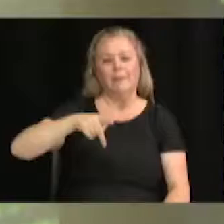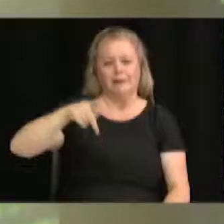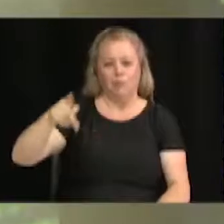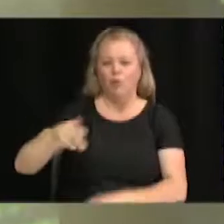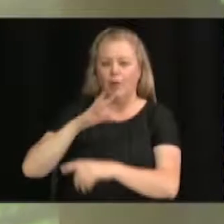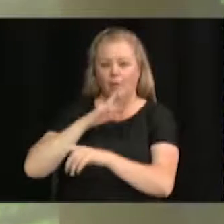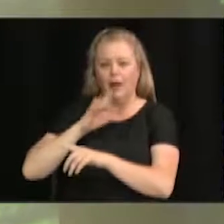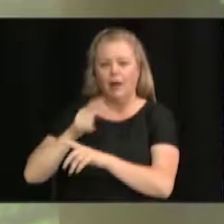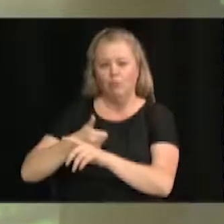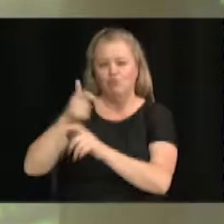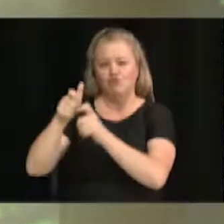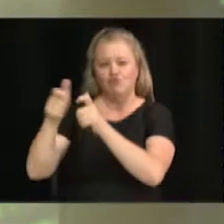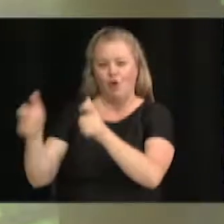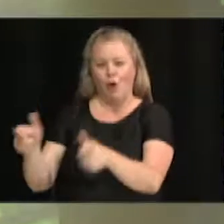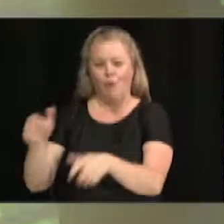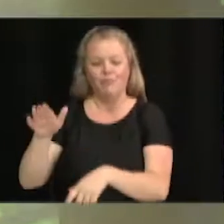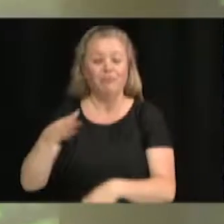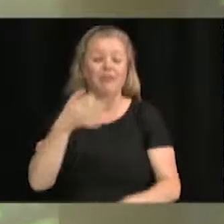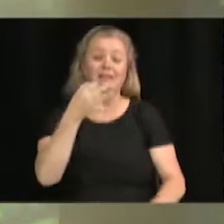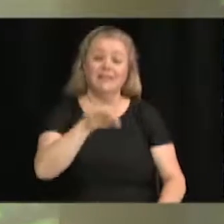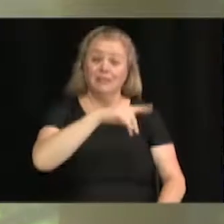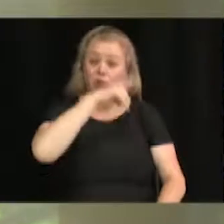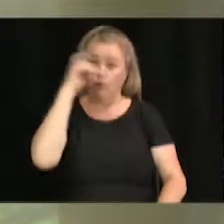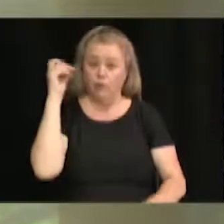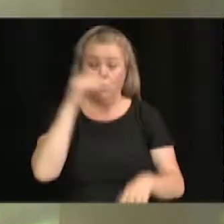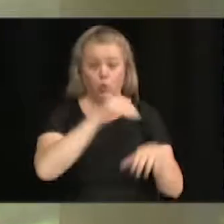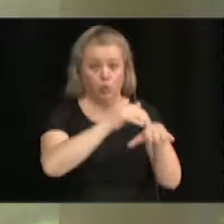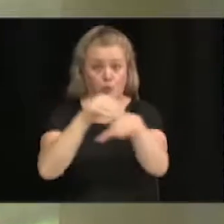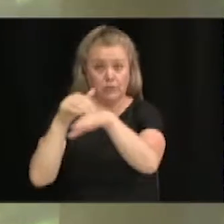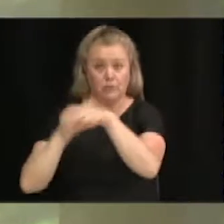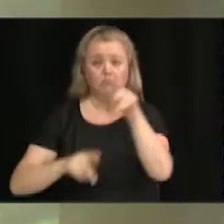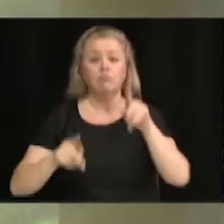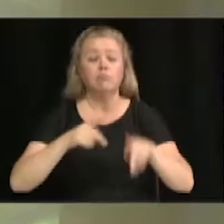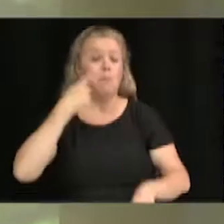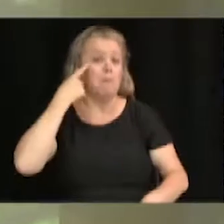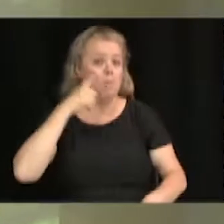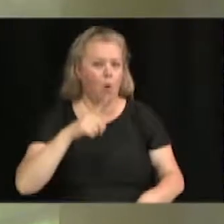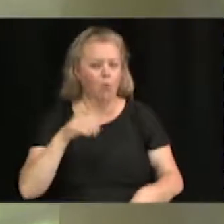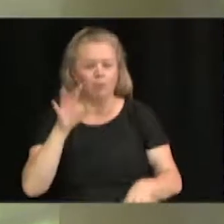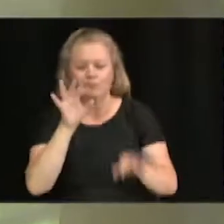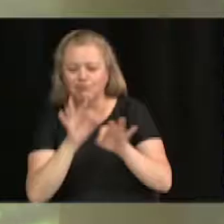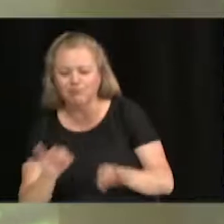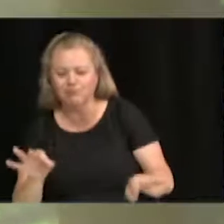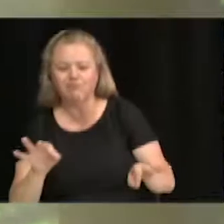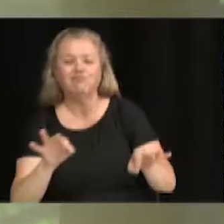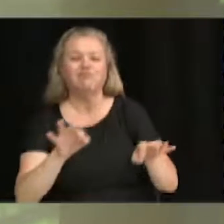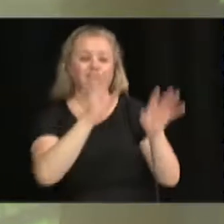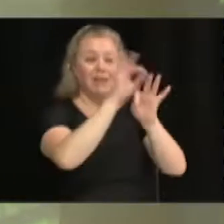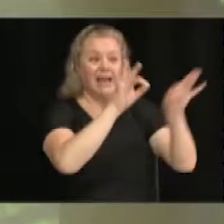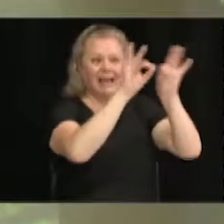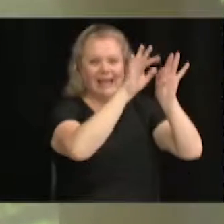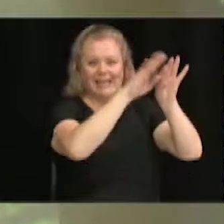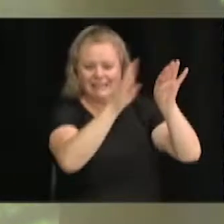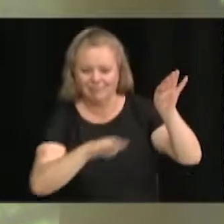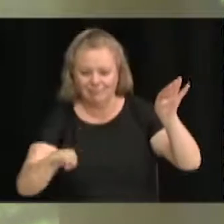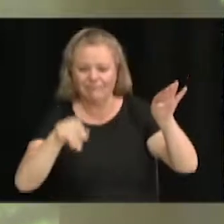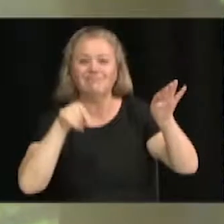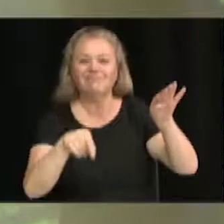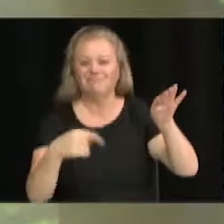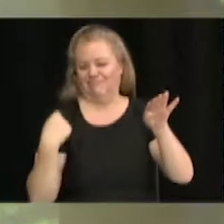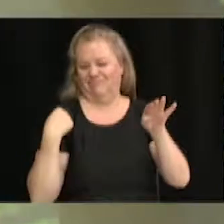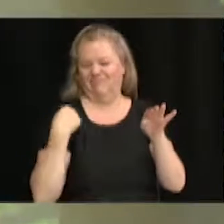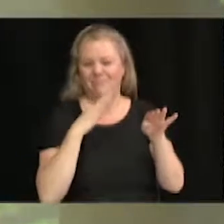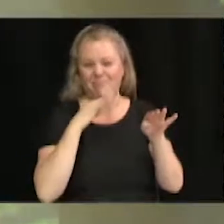nous en glissera un mot. Le 19 août, consultation publique Aménage ton parvis, dont je parlais il y a quelques instants à peine. Le